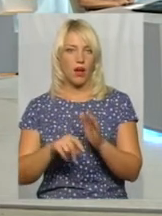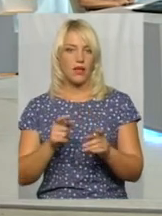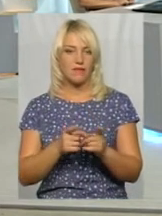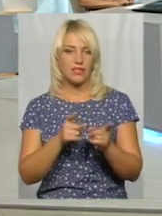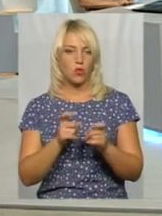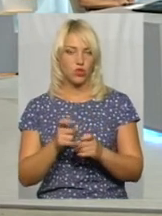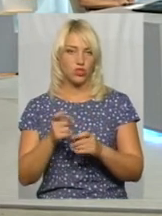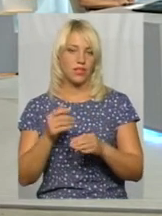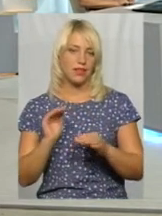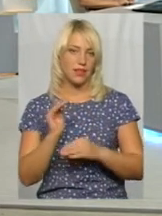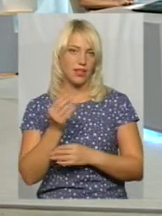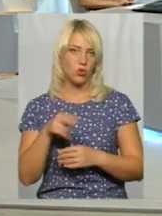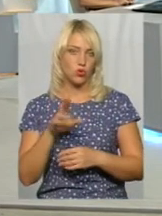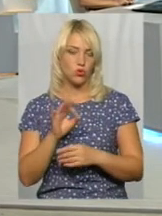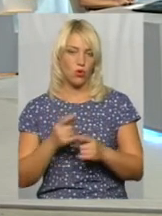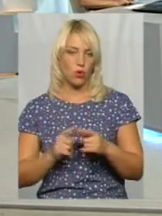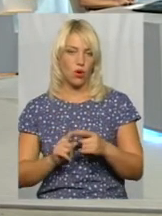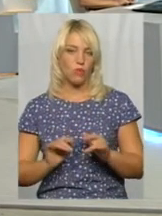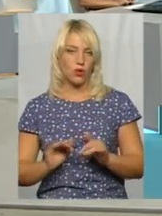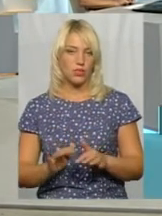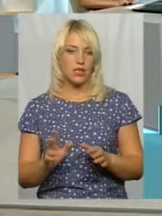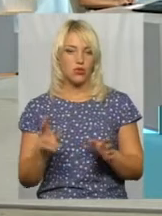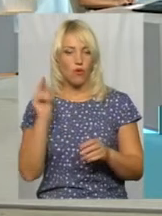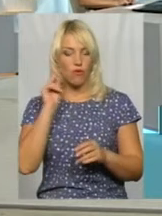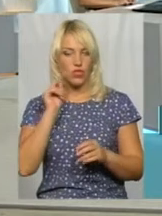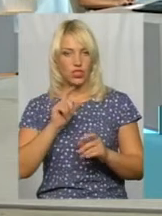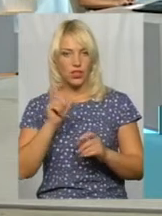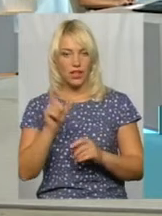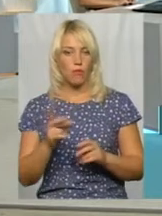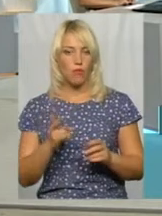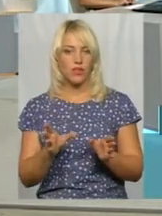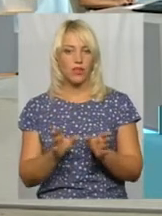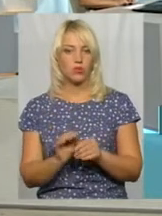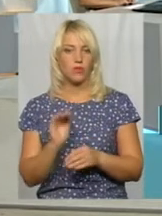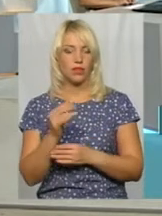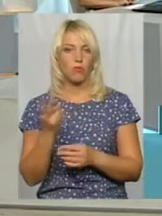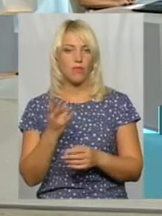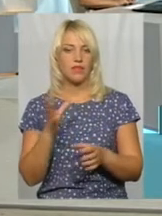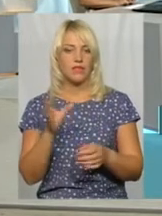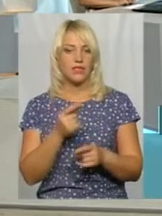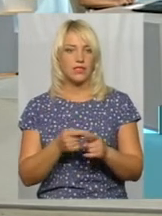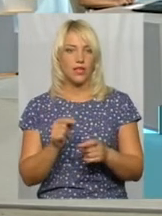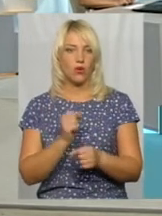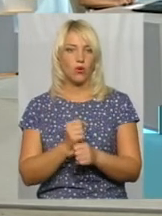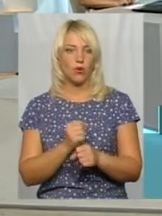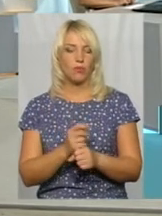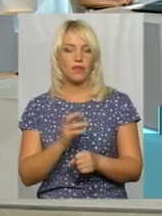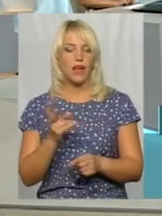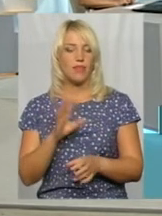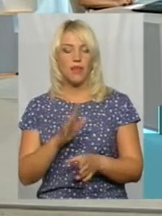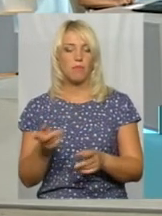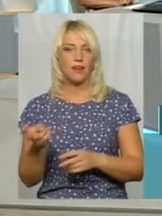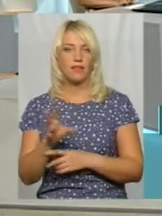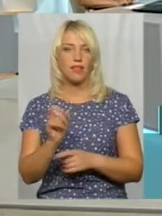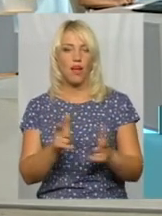дитини до цього процесу. Тобто вчитель повинен разом з дитиною все це робити, а не прийти на все готовий і побачити